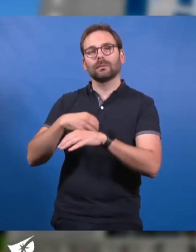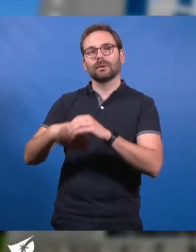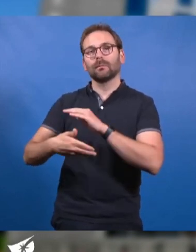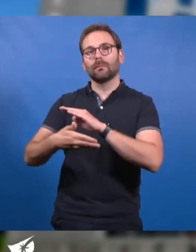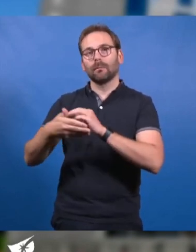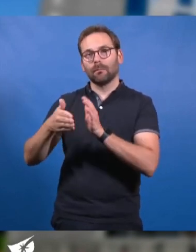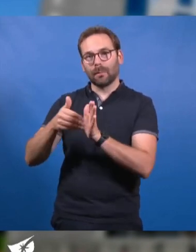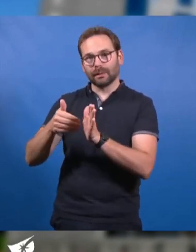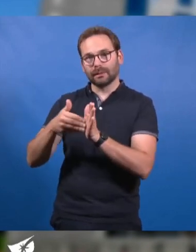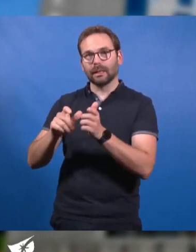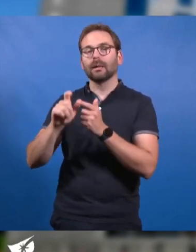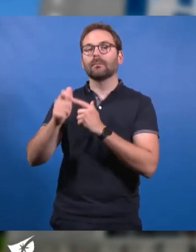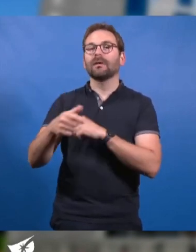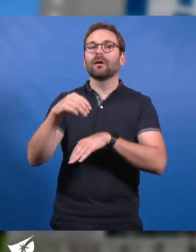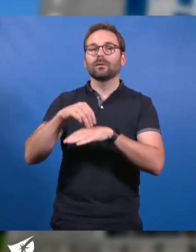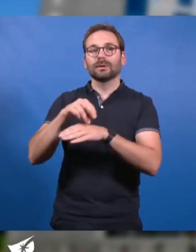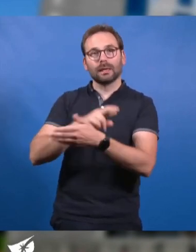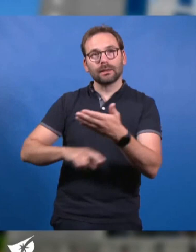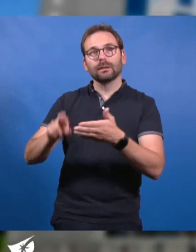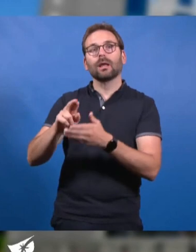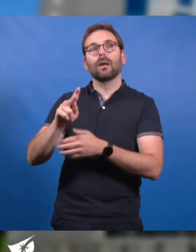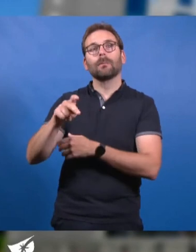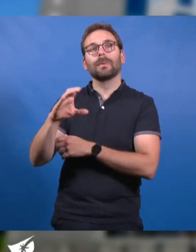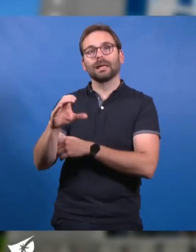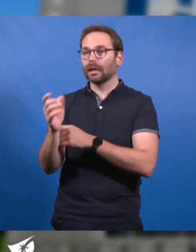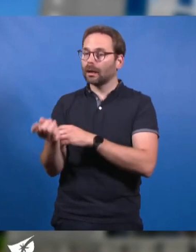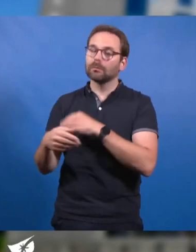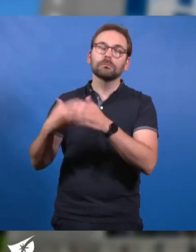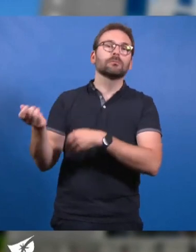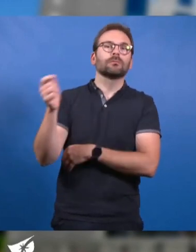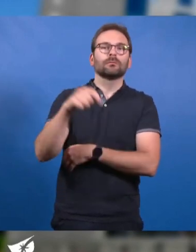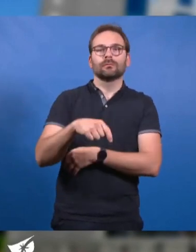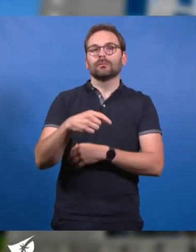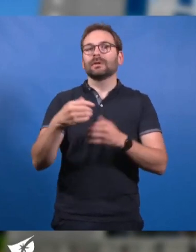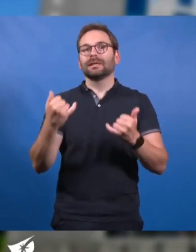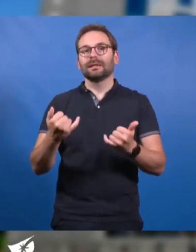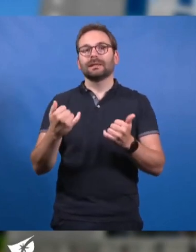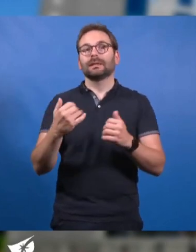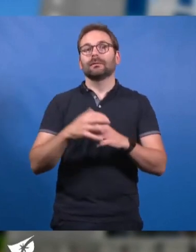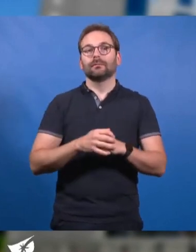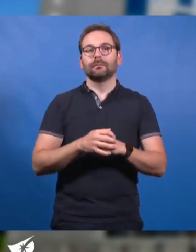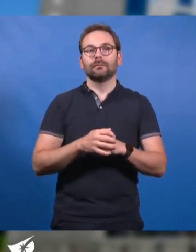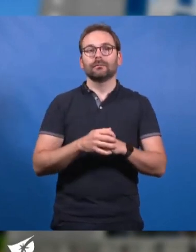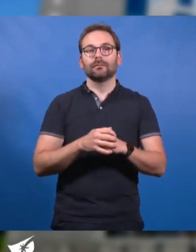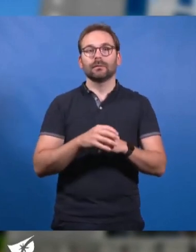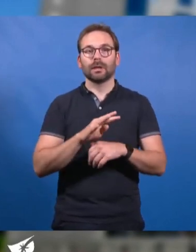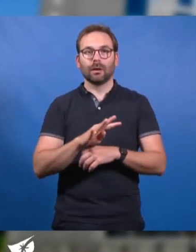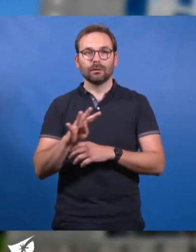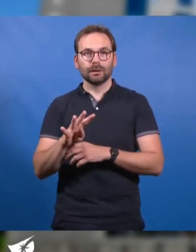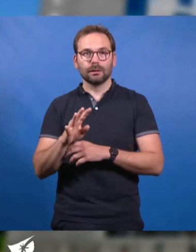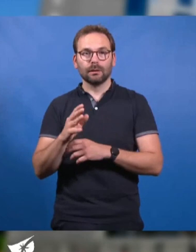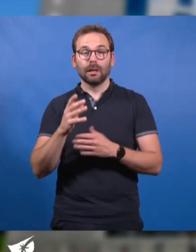régionale en PACA, jusqu'en Loire-Atlantique, l'engagement de Mireille Pernaut, pour plus de